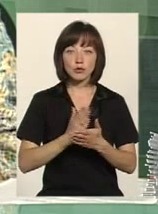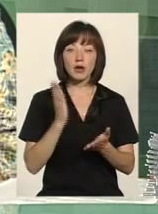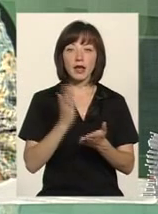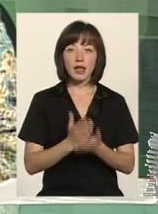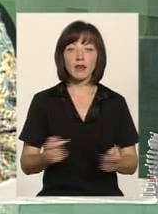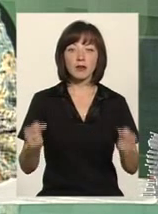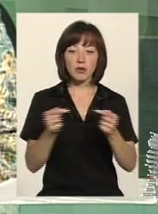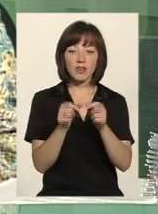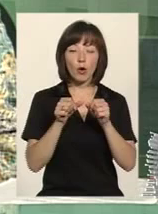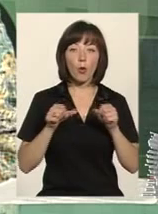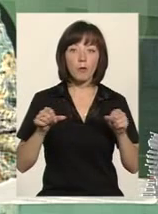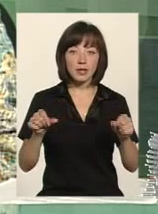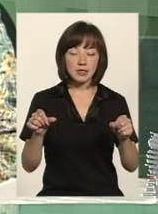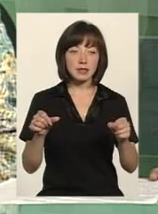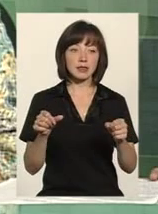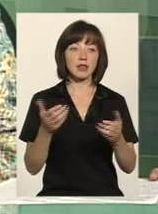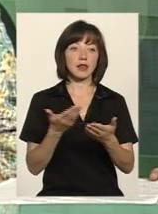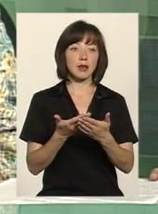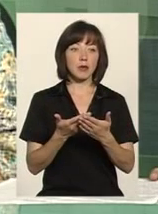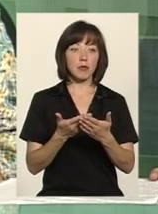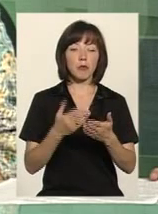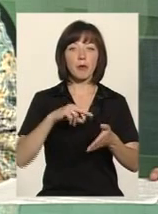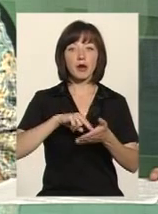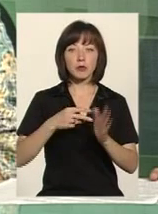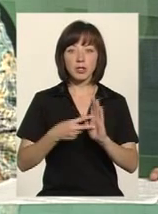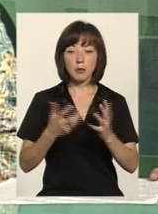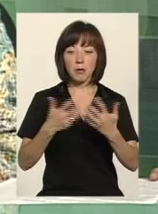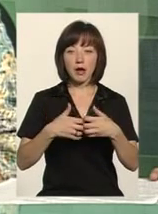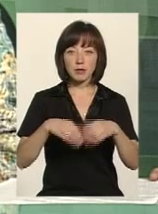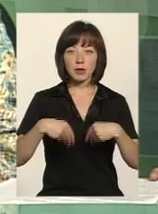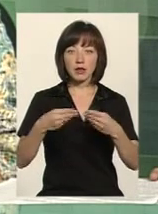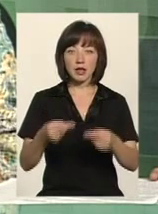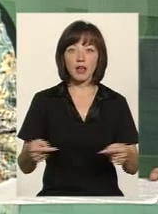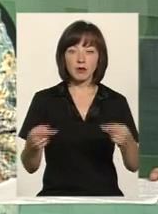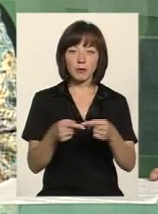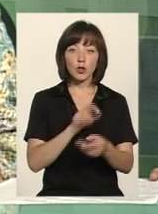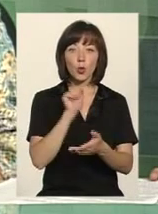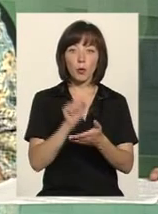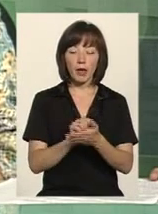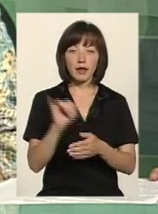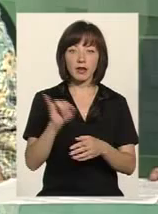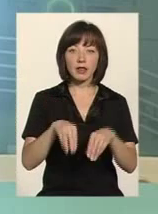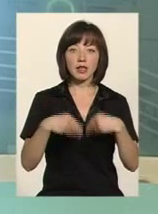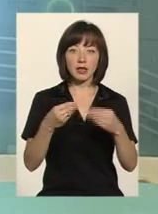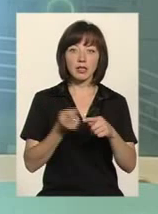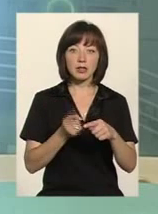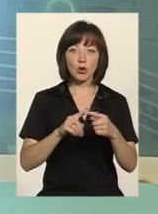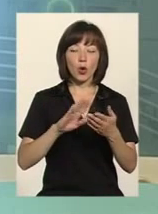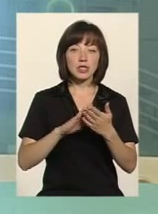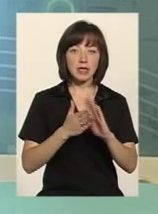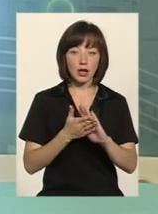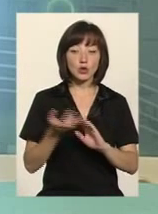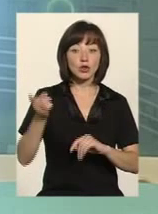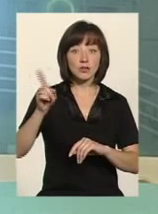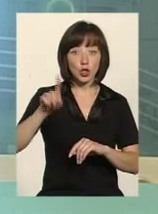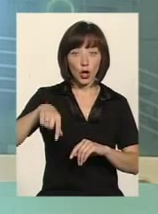Є відповідні там комісії. Тобто порядком передбачений механізм надання відповідних документів і надання цього статусу. І